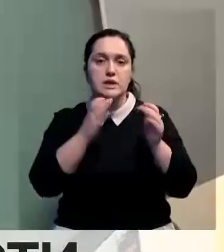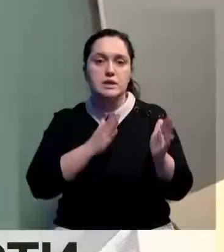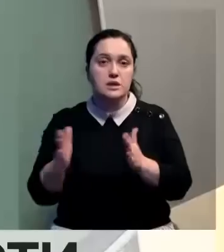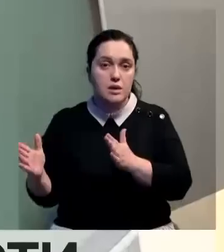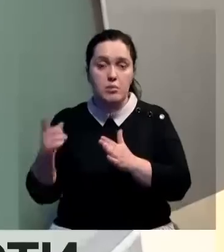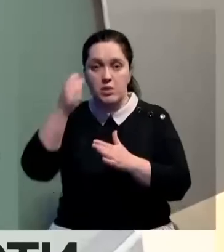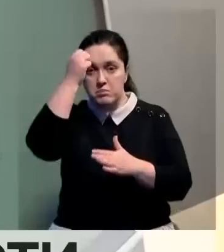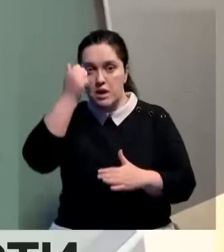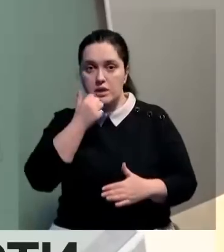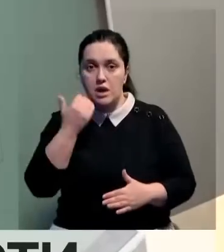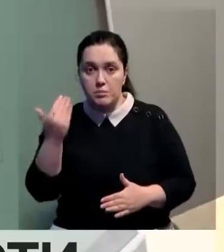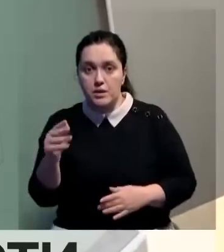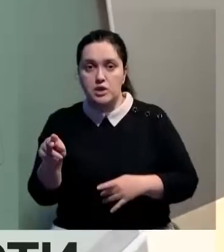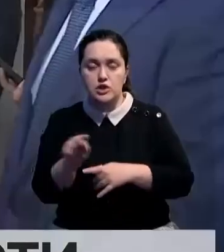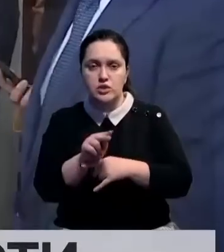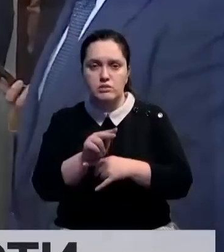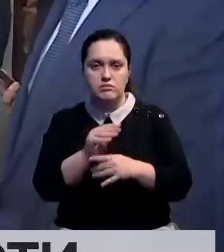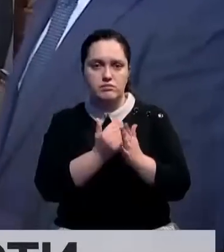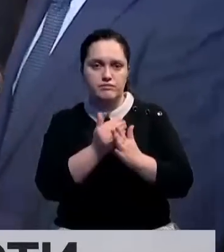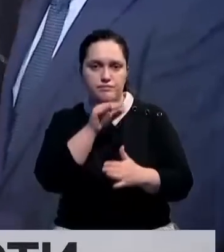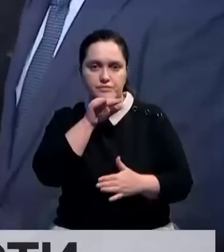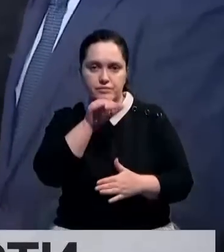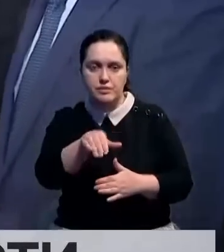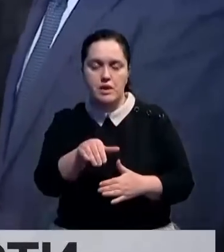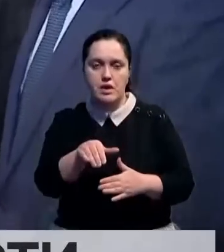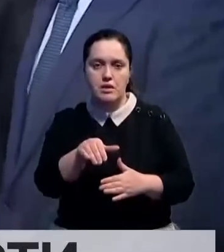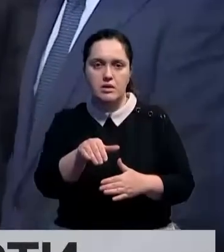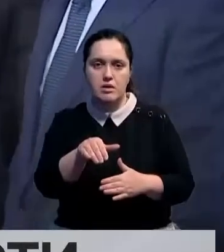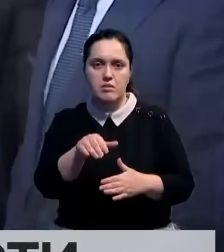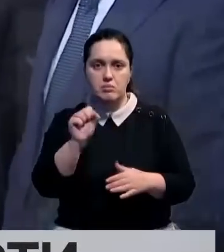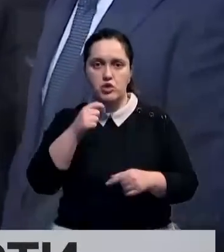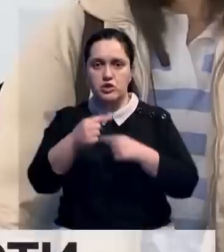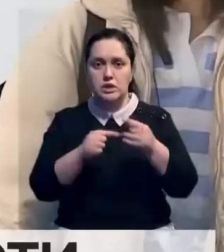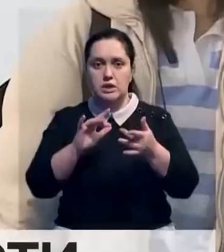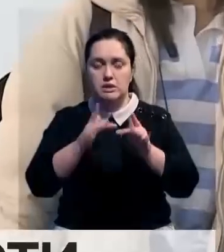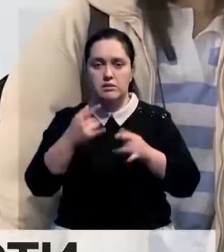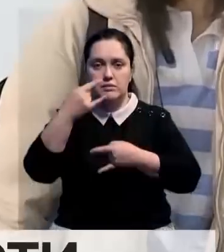благодаря которой пациенту назначают лечение высококвалифицированной специалиста удаленно.